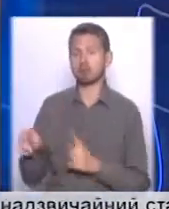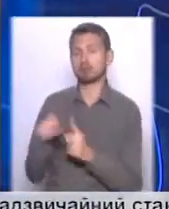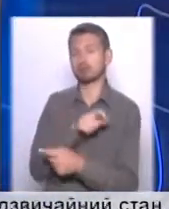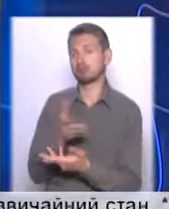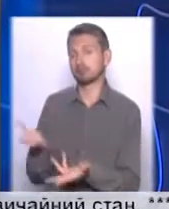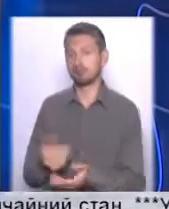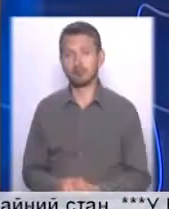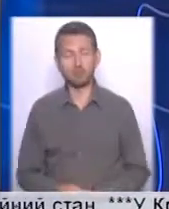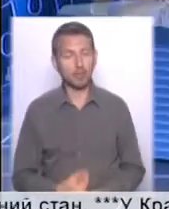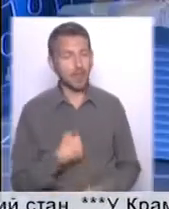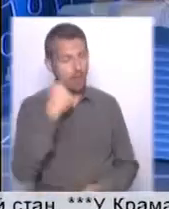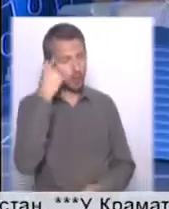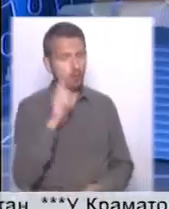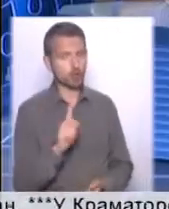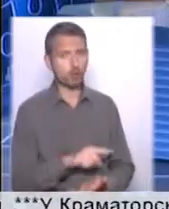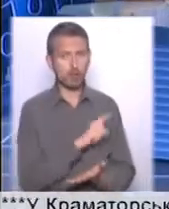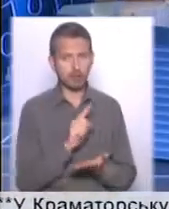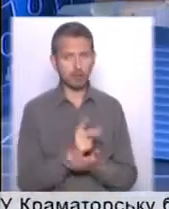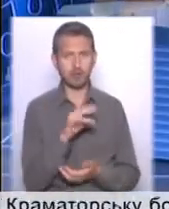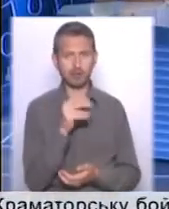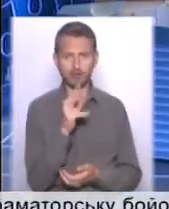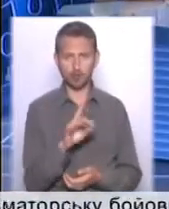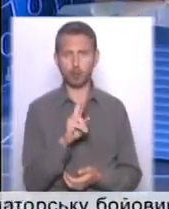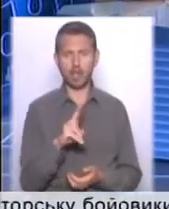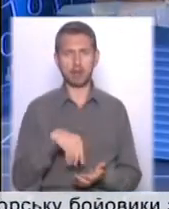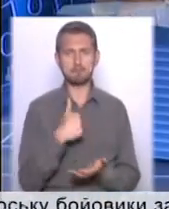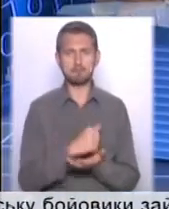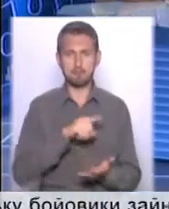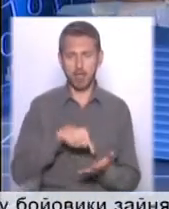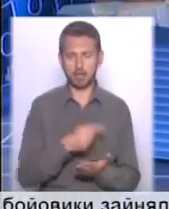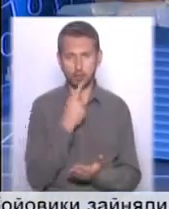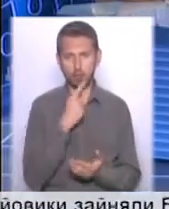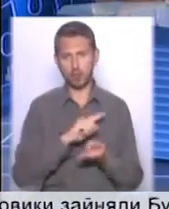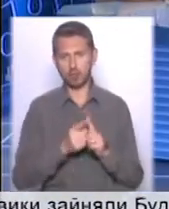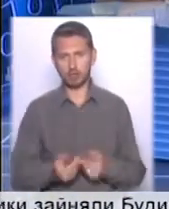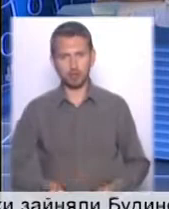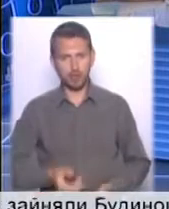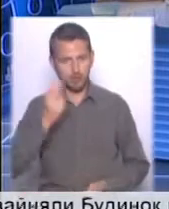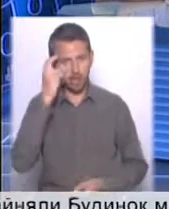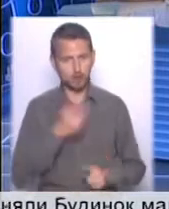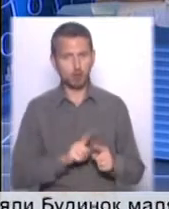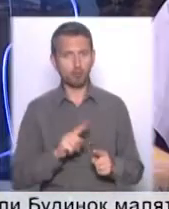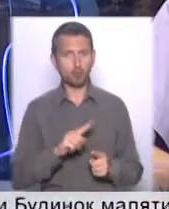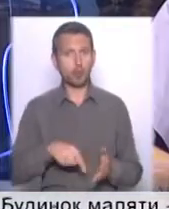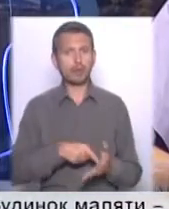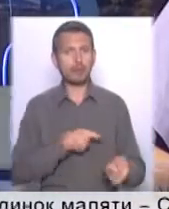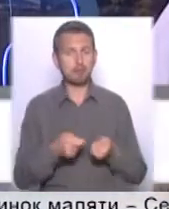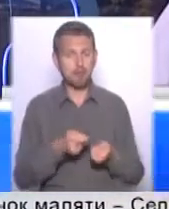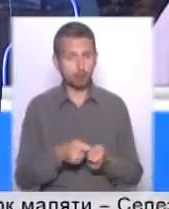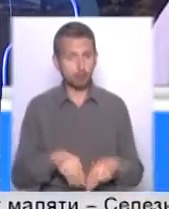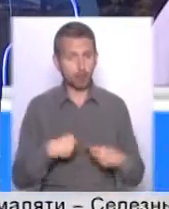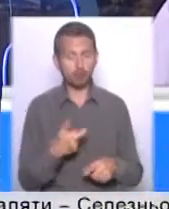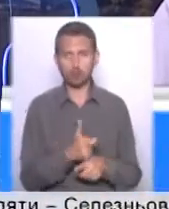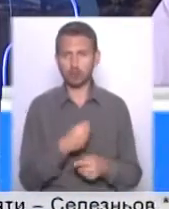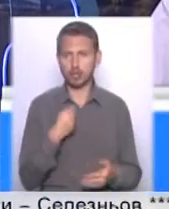вже, як відреагуєте. Я думаю, що обов'язково Клічко як мер спробує змінити життя в Києві, тому що це мерство Клічку далося дуже дорогою цінною.